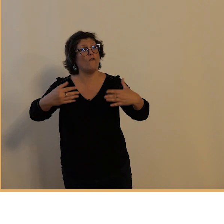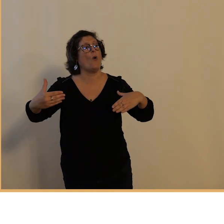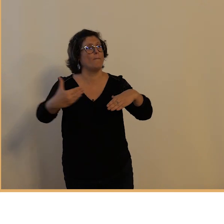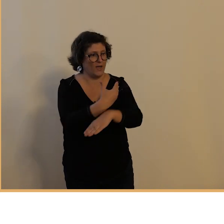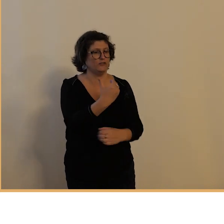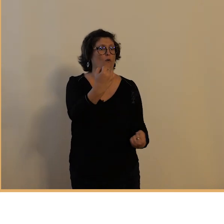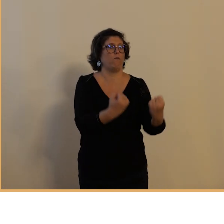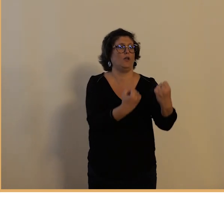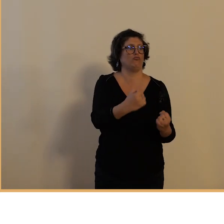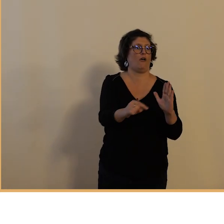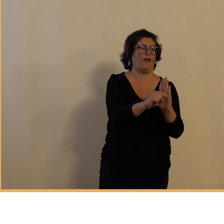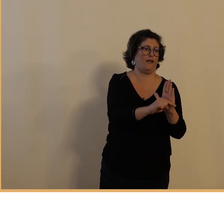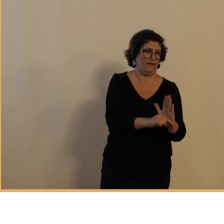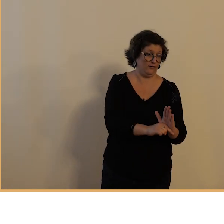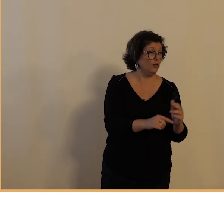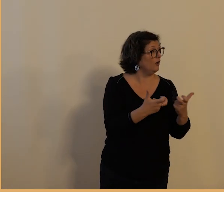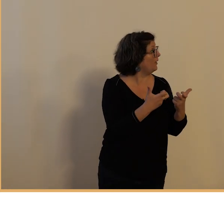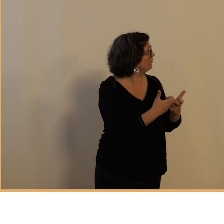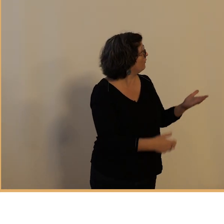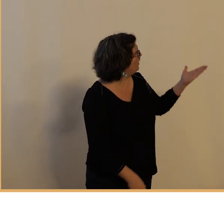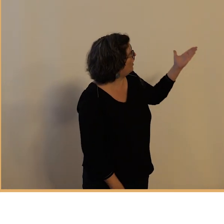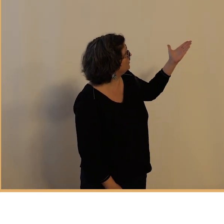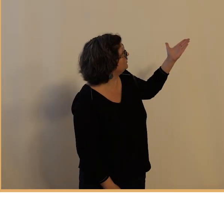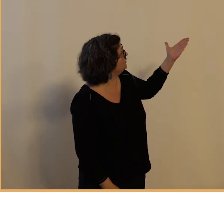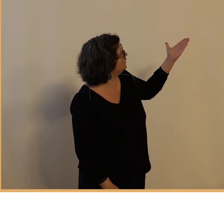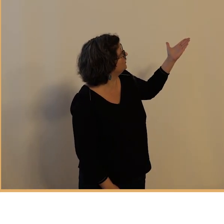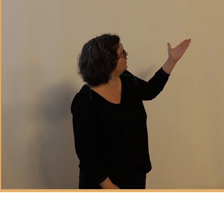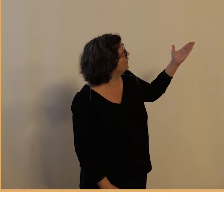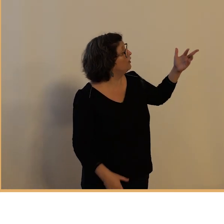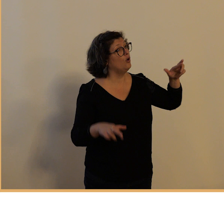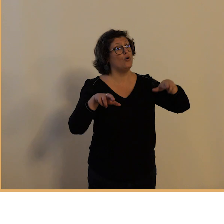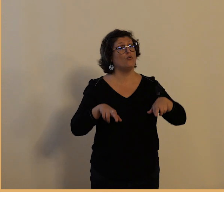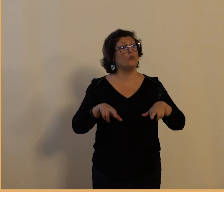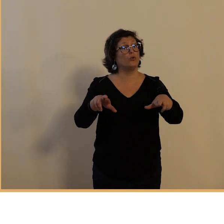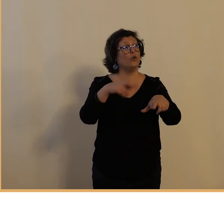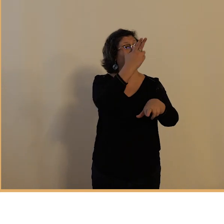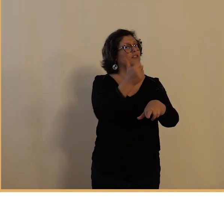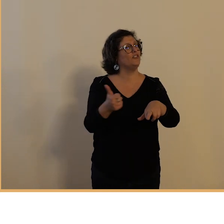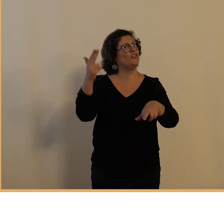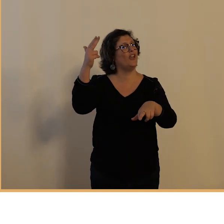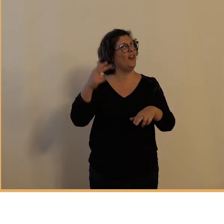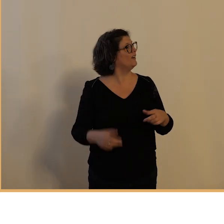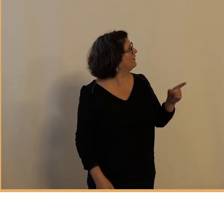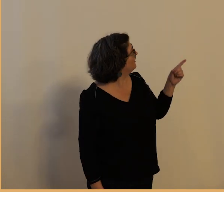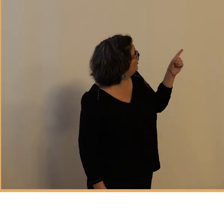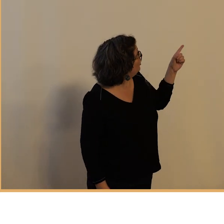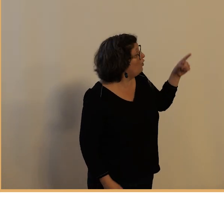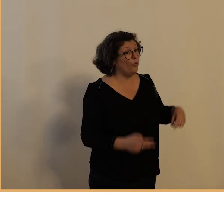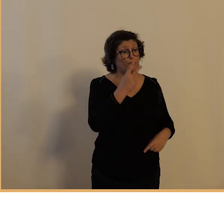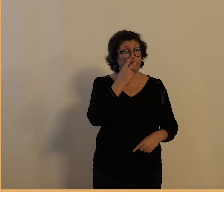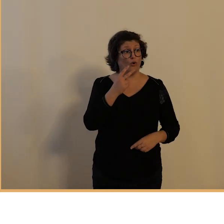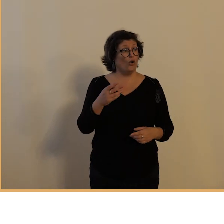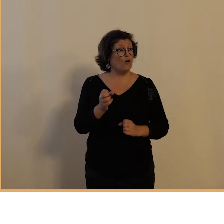postale vous voyez des cyclistes rue nationale et vous voyez qu'ils sont positionnés de manière un tout petit peu désordonnés